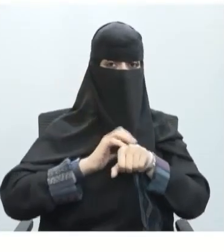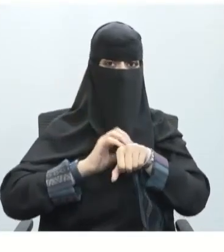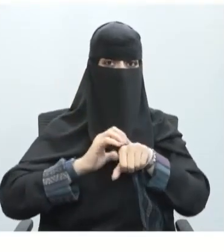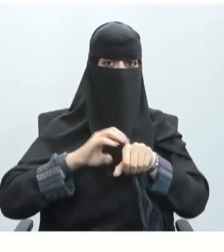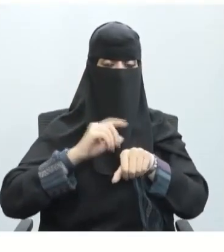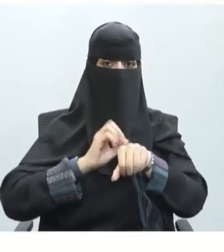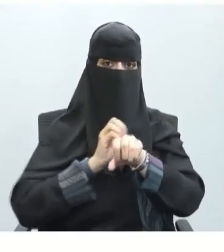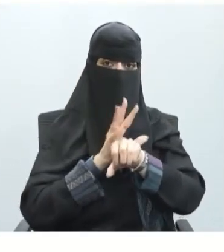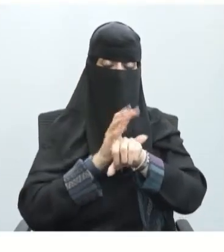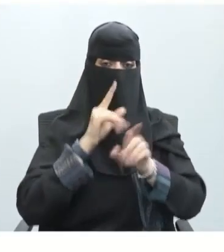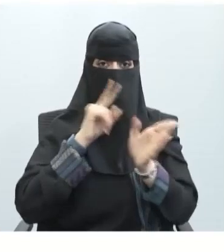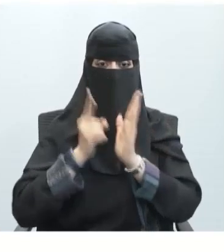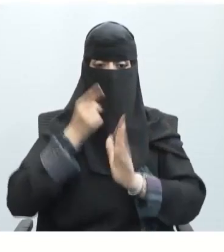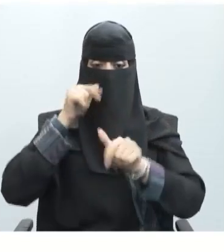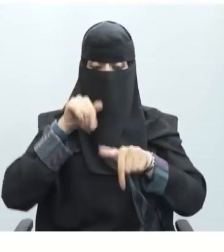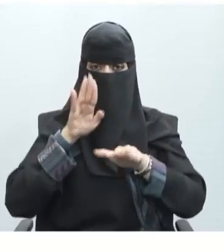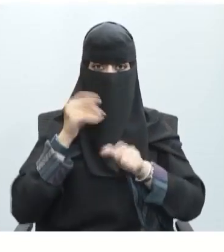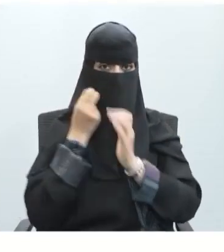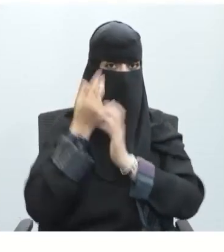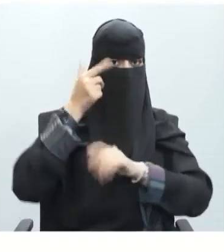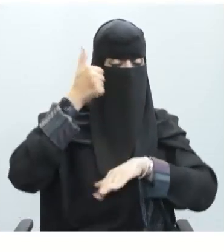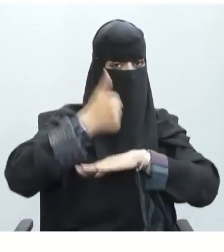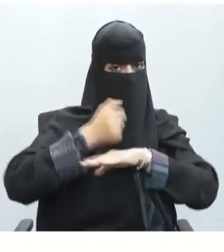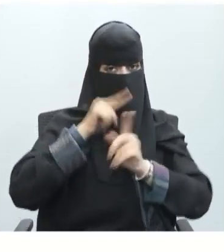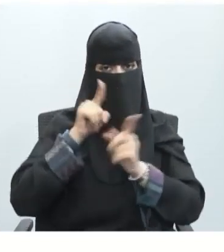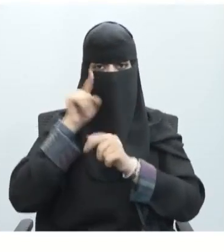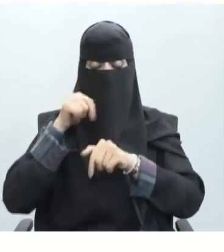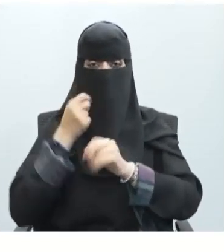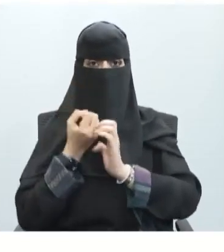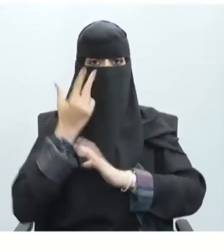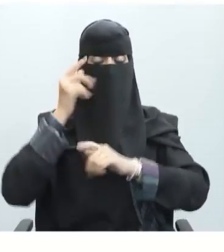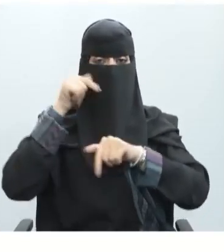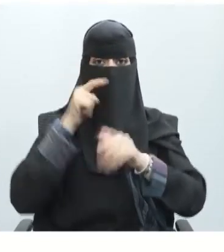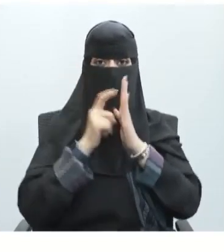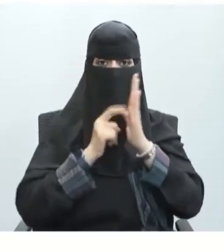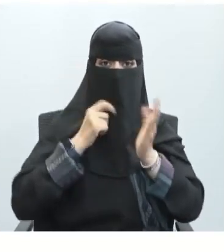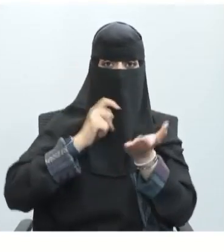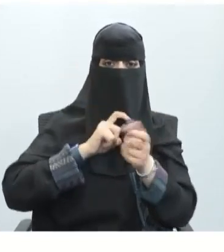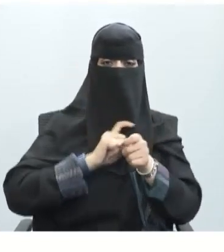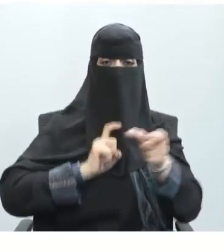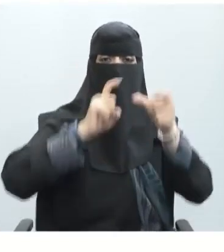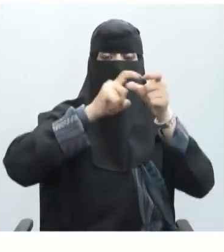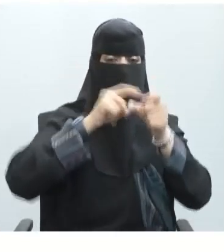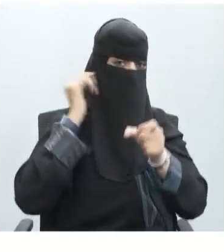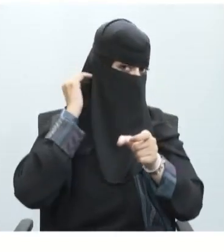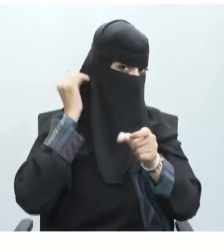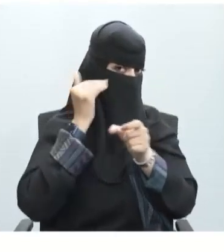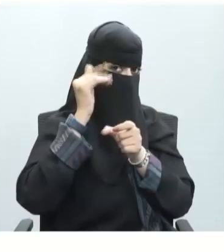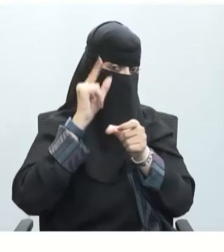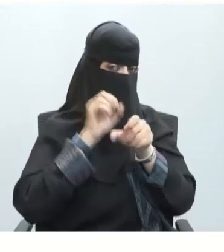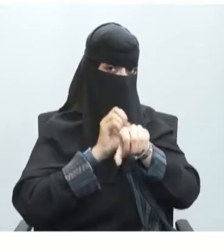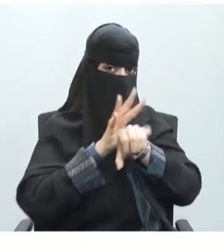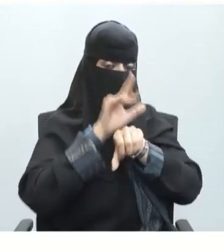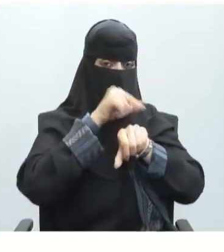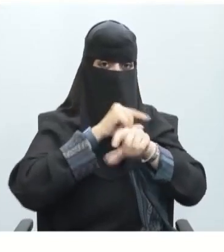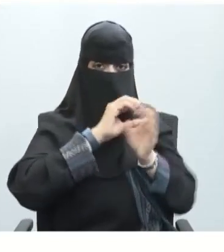للجهاز العصبي بأنه لدينا فكرة رئيسة هذه الفكرة نصت توصل الخلايا العصبية السيالات العصبية